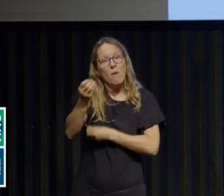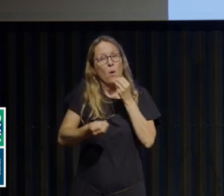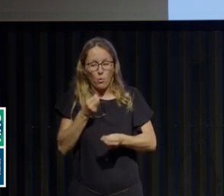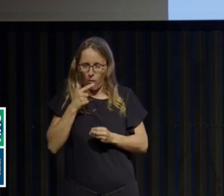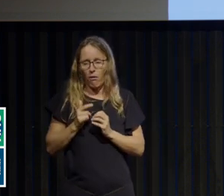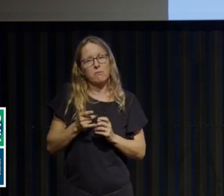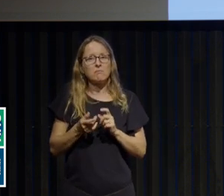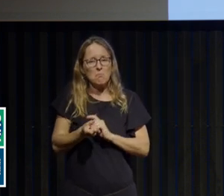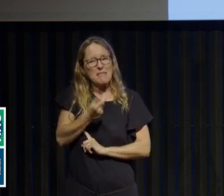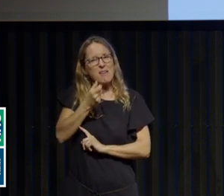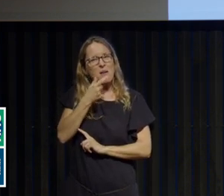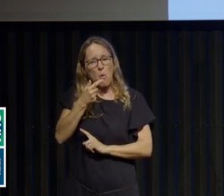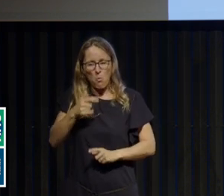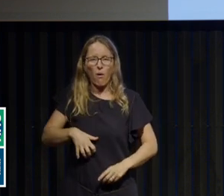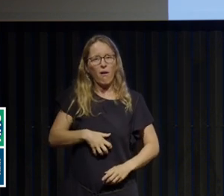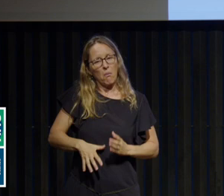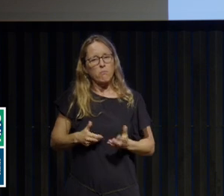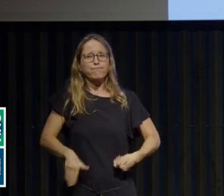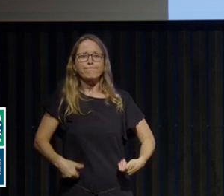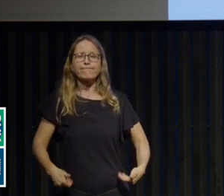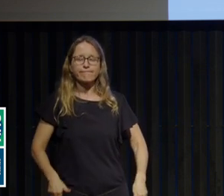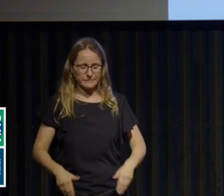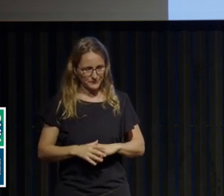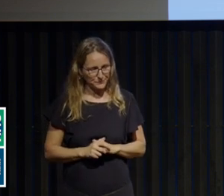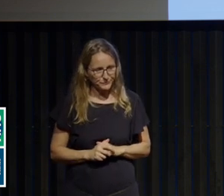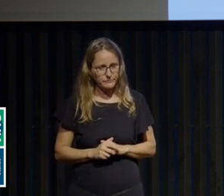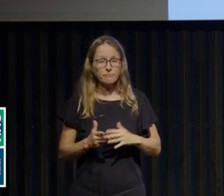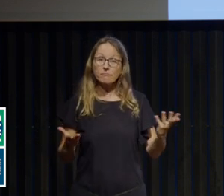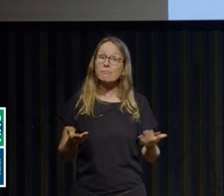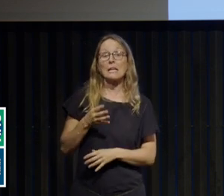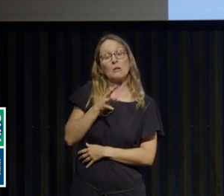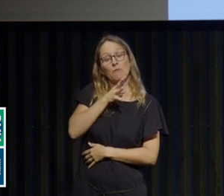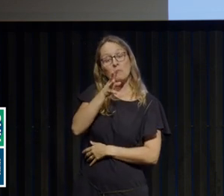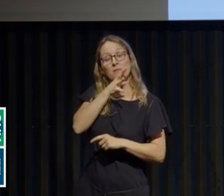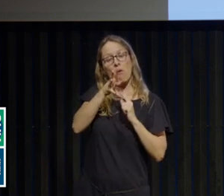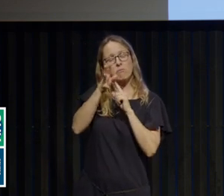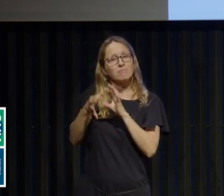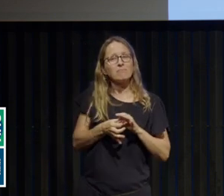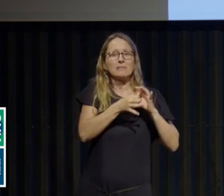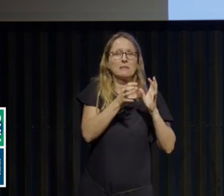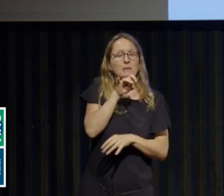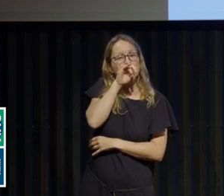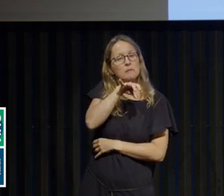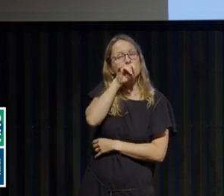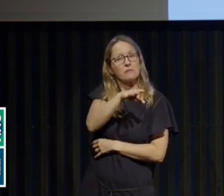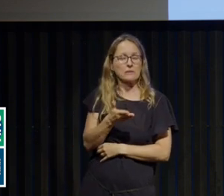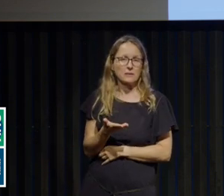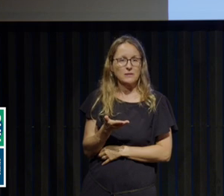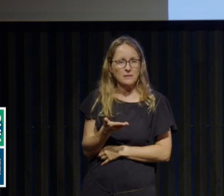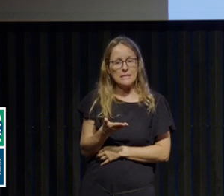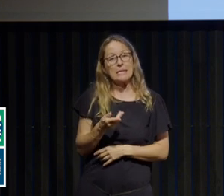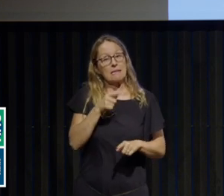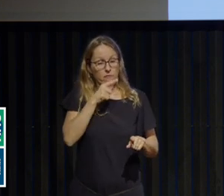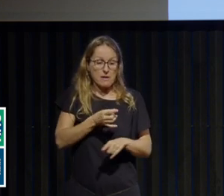Le vomissement est effectivement un symptôme de l'anorexie mentale et donc, c'est une attitude compensatoire qui va permettre de